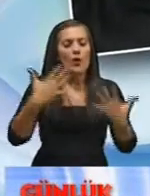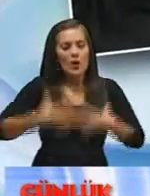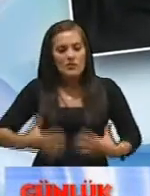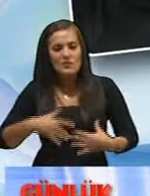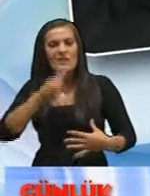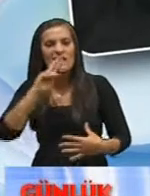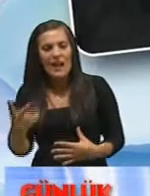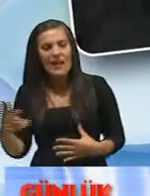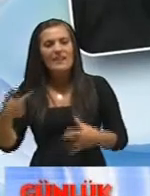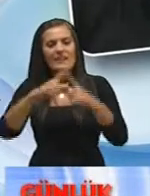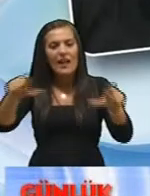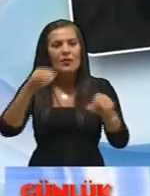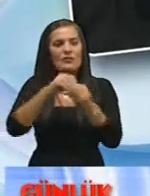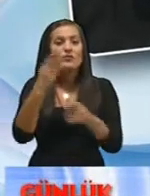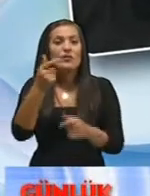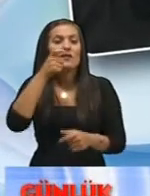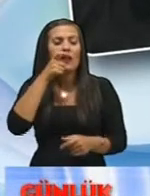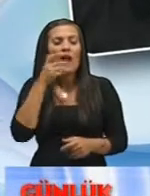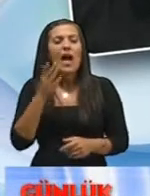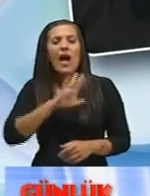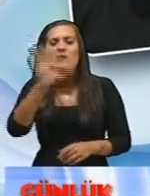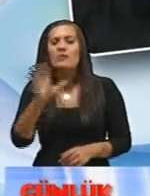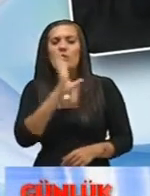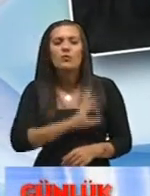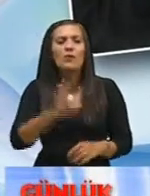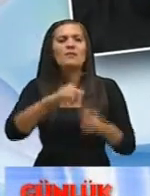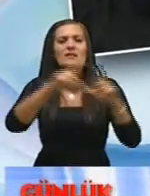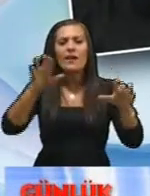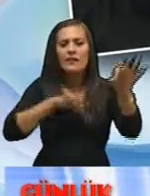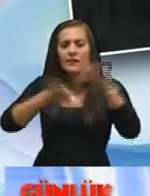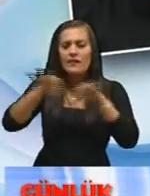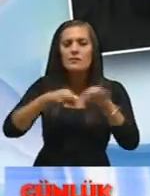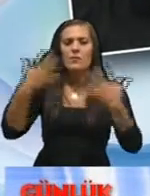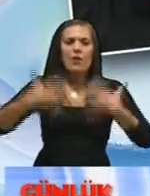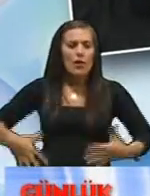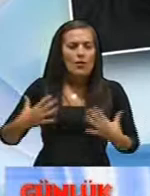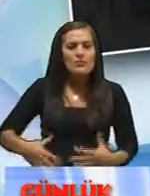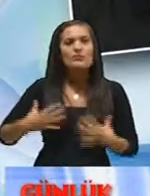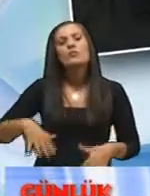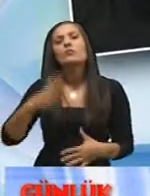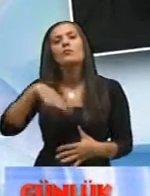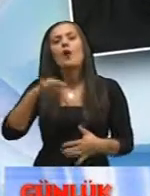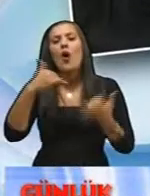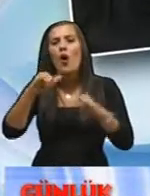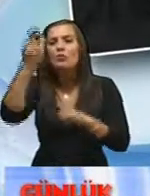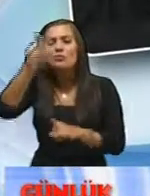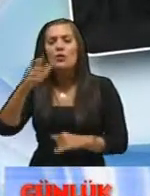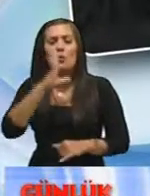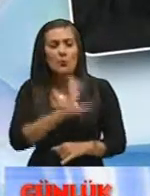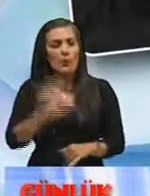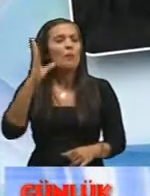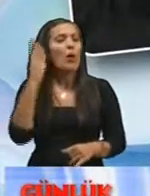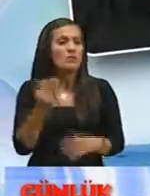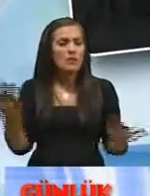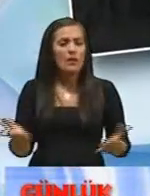üstelik renklerine dikkat ederek her şey mükemmel dahi olsa sahne tasarımı, kostüm tasarımı, oyunculuk mükemmel